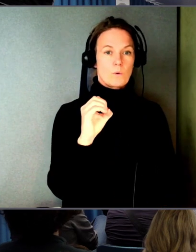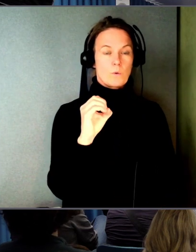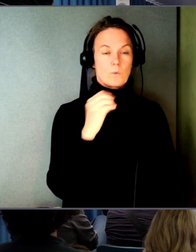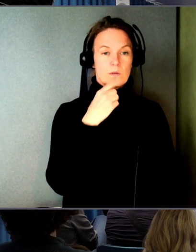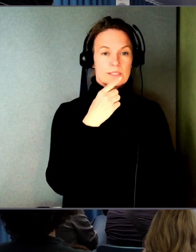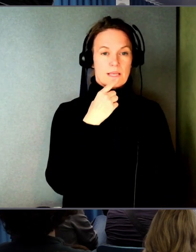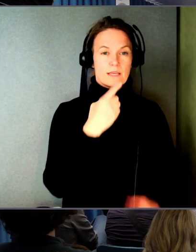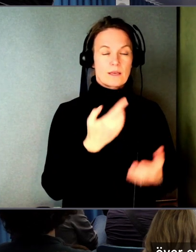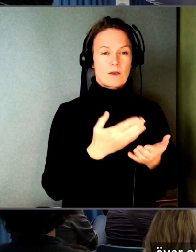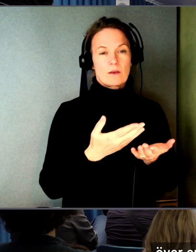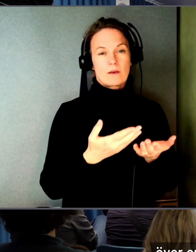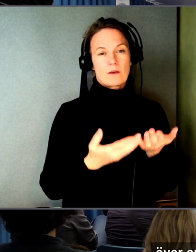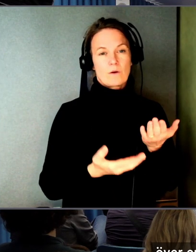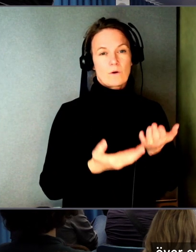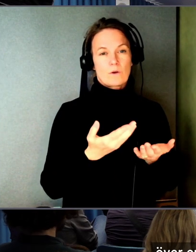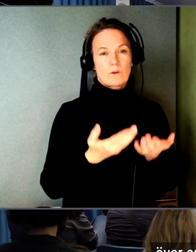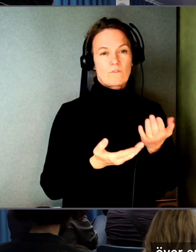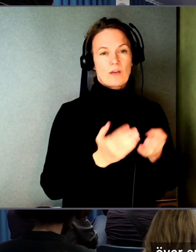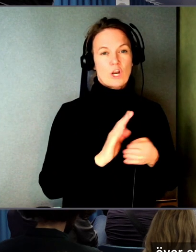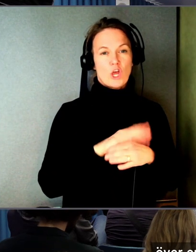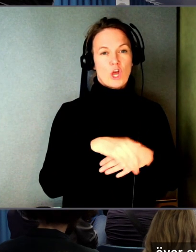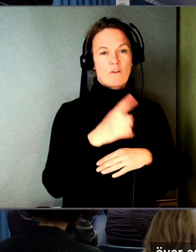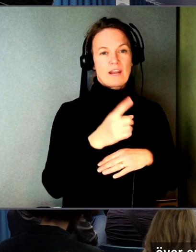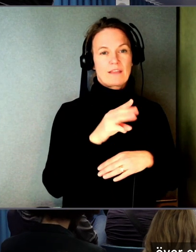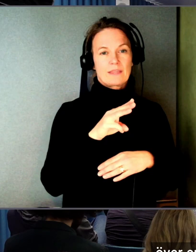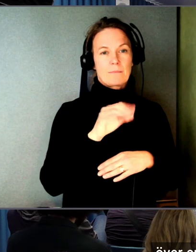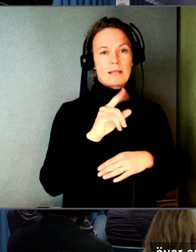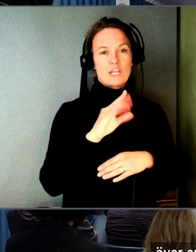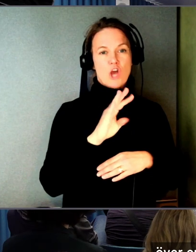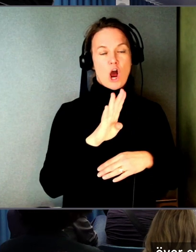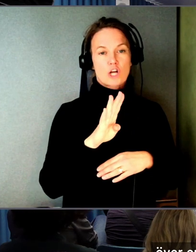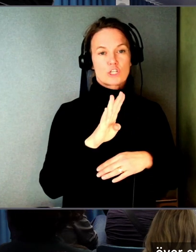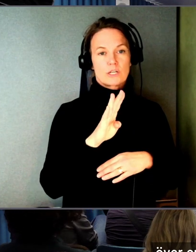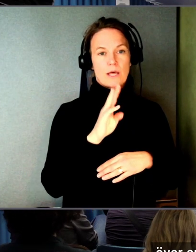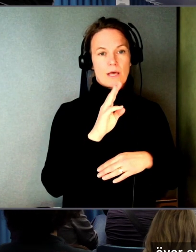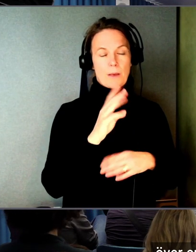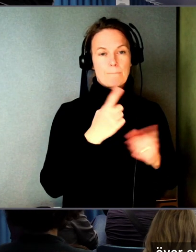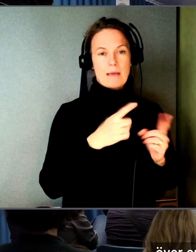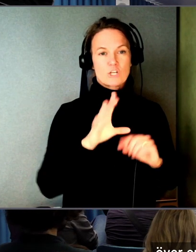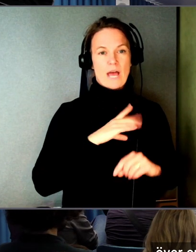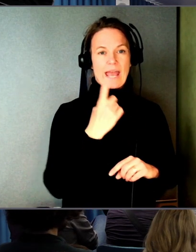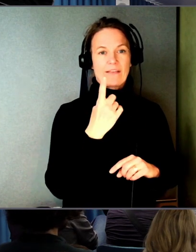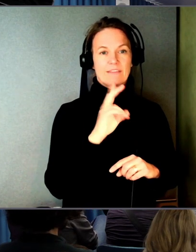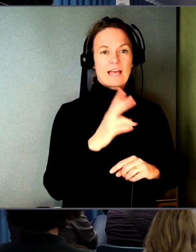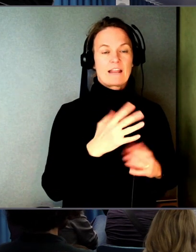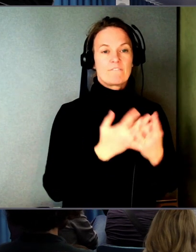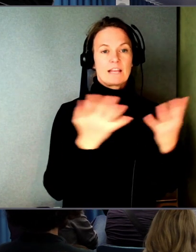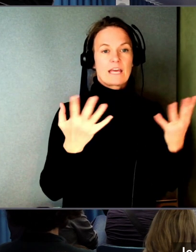att det är ungefär över en miljard människor runt om i världen som har ett eller flera funktionshinder.